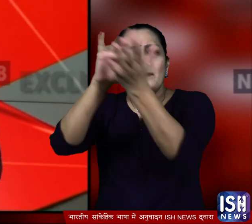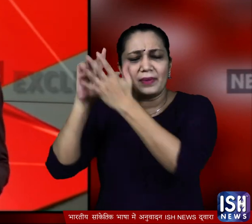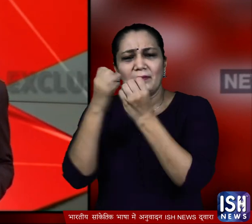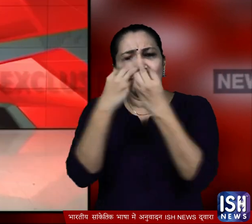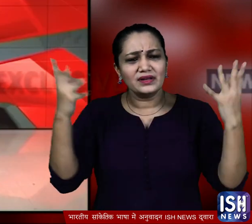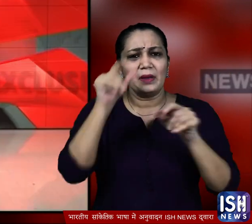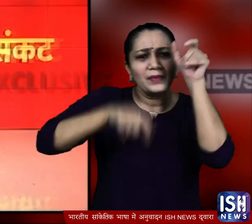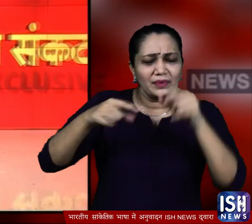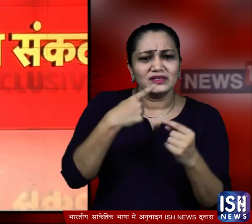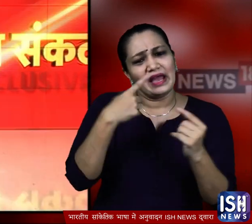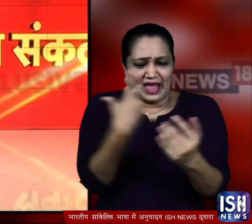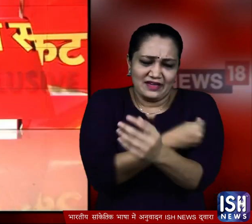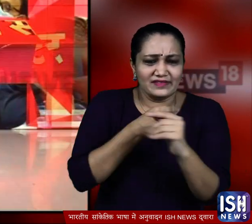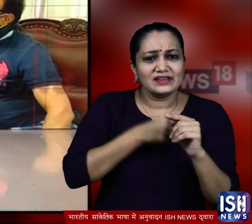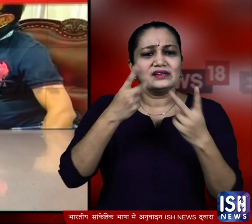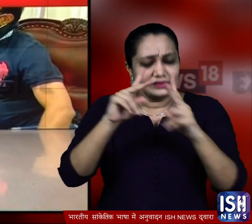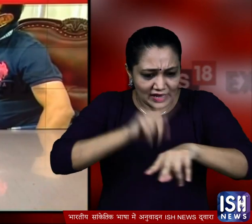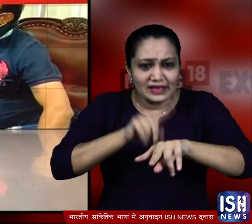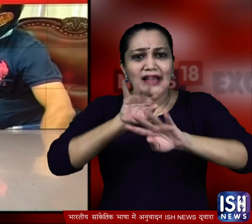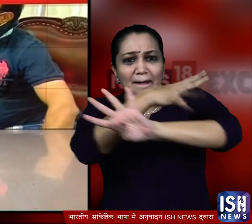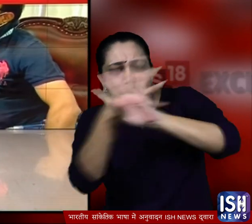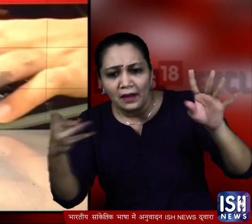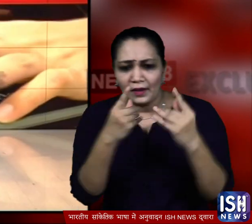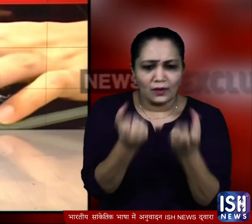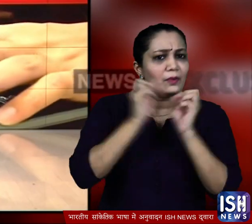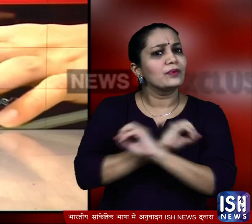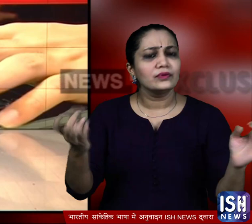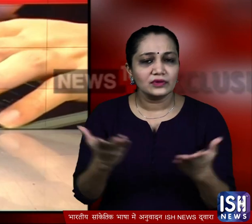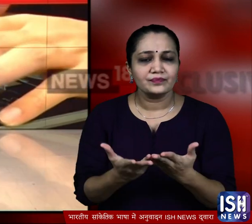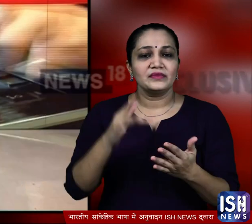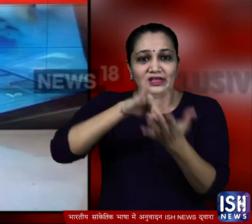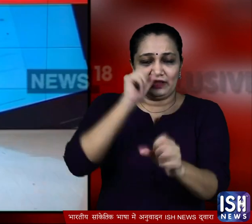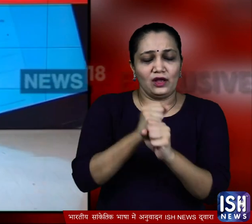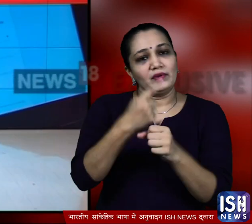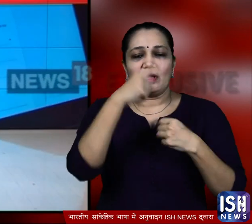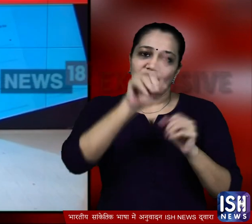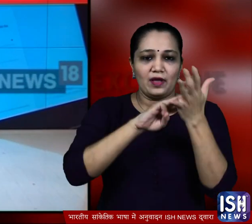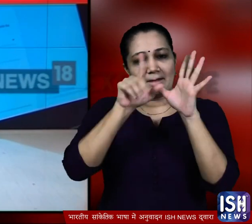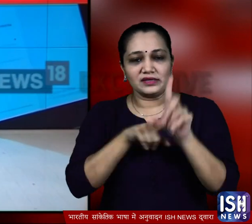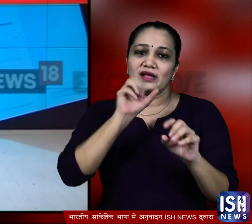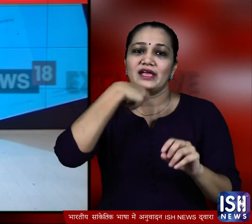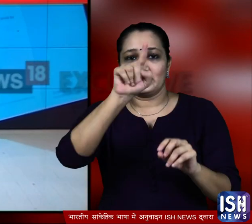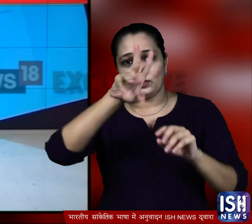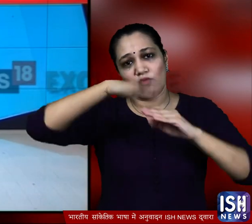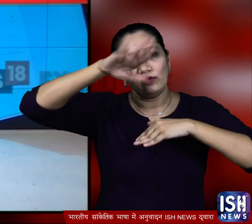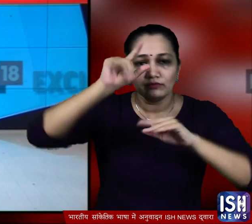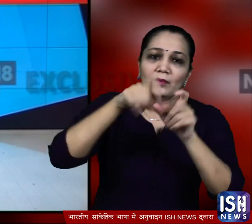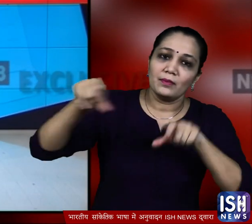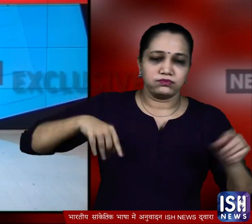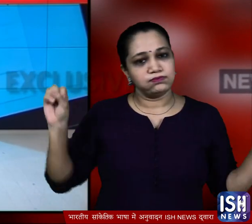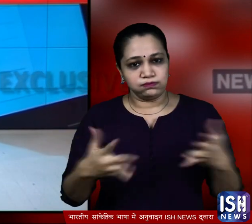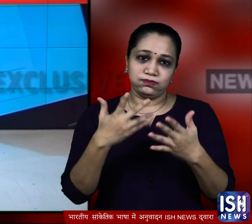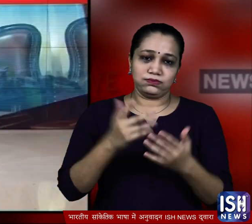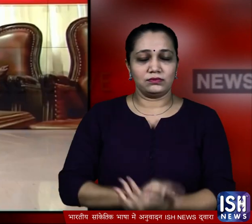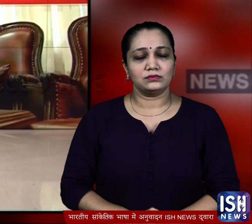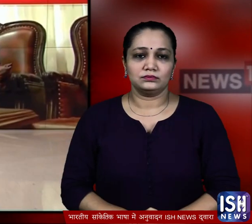कई जगों पर लोग वैक्सिन लगवाने के लिए टाइम स्लोट नहीं मिलने की शिकायत करना हैं इंद सरकार ने एक मई से 18 साल से ज्यादा उम्र